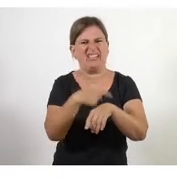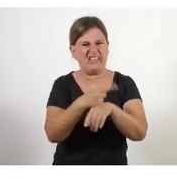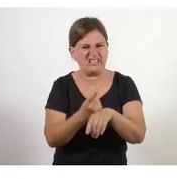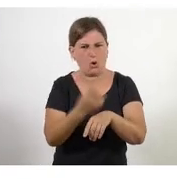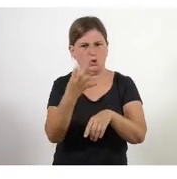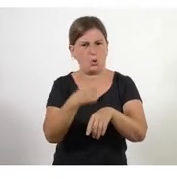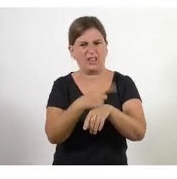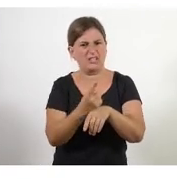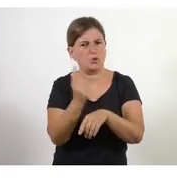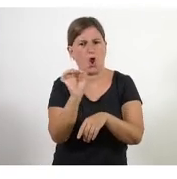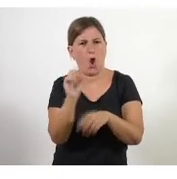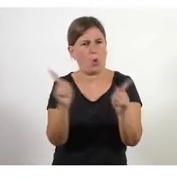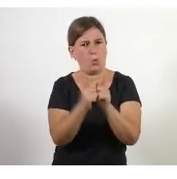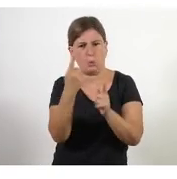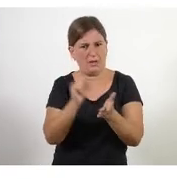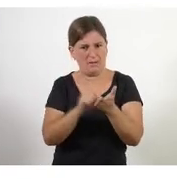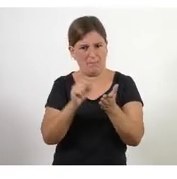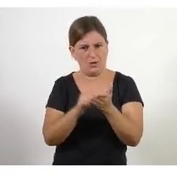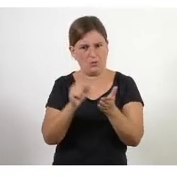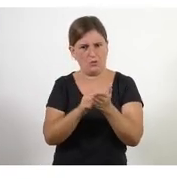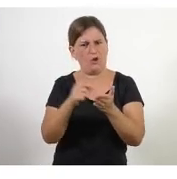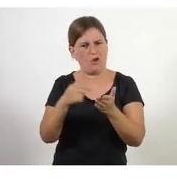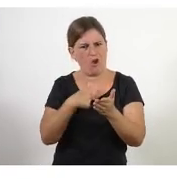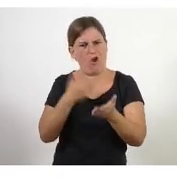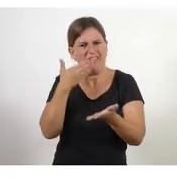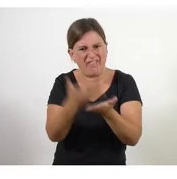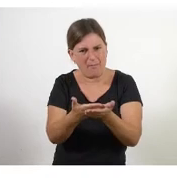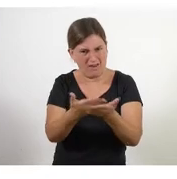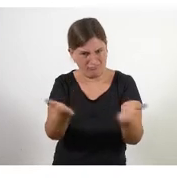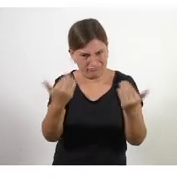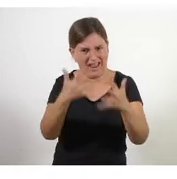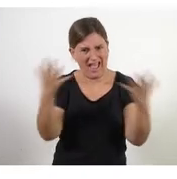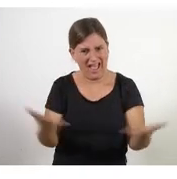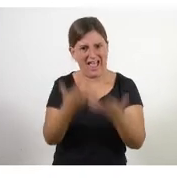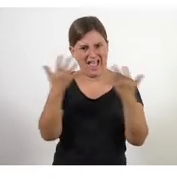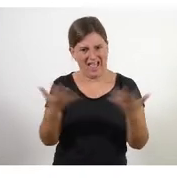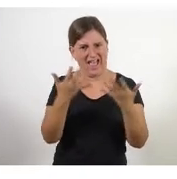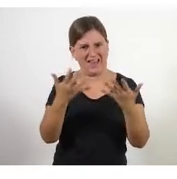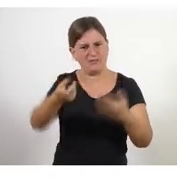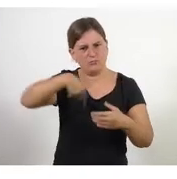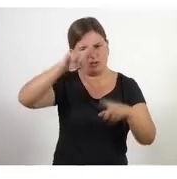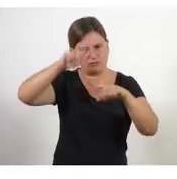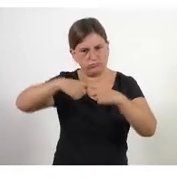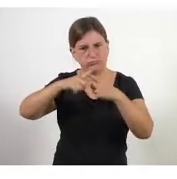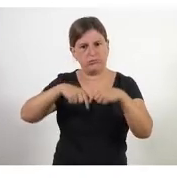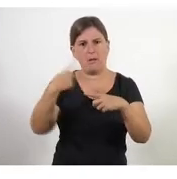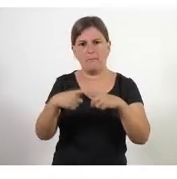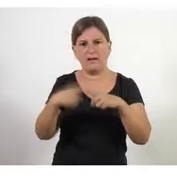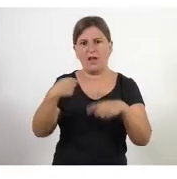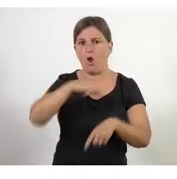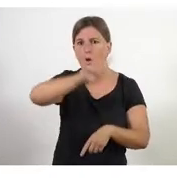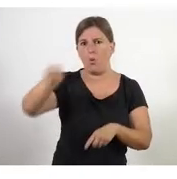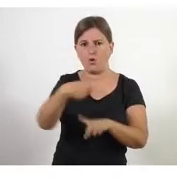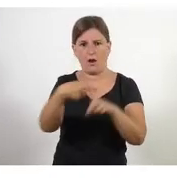i que sí que us convido a que els facis. És important, estarem una hora i mitja aquí xerrant i anar